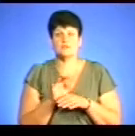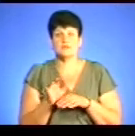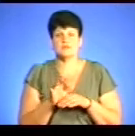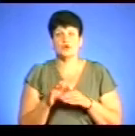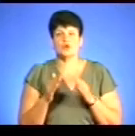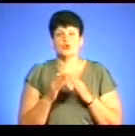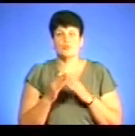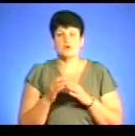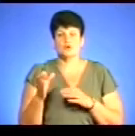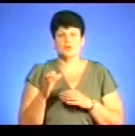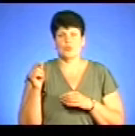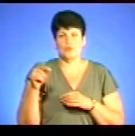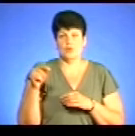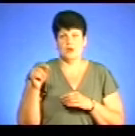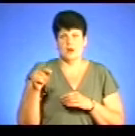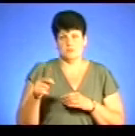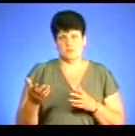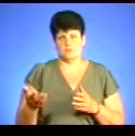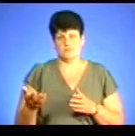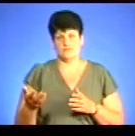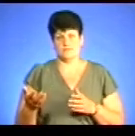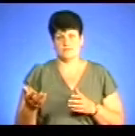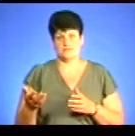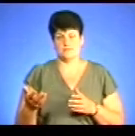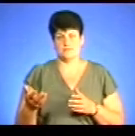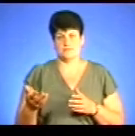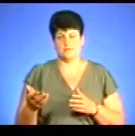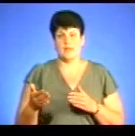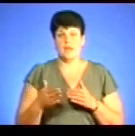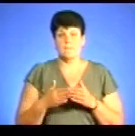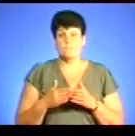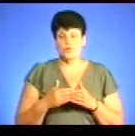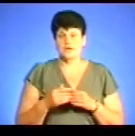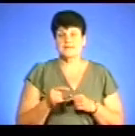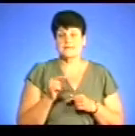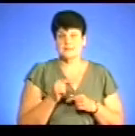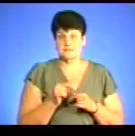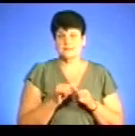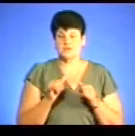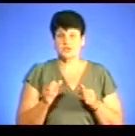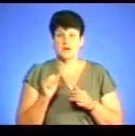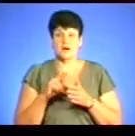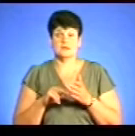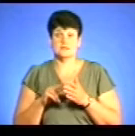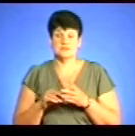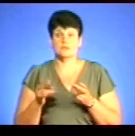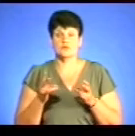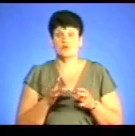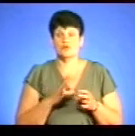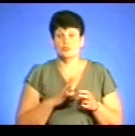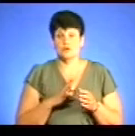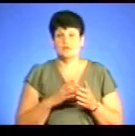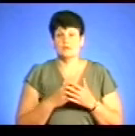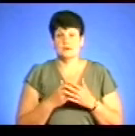званого домашнього алкоголю, крафтового так званого алкоголя. І поряд із зростанням акцизу, я вважаю, що необхідно було б,